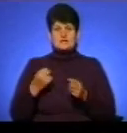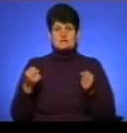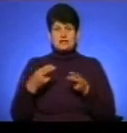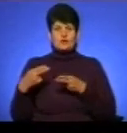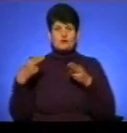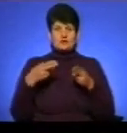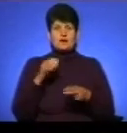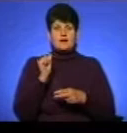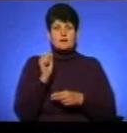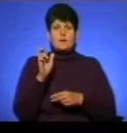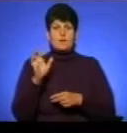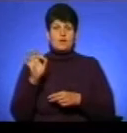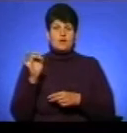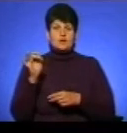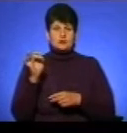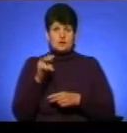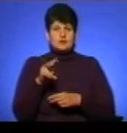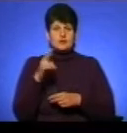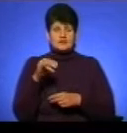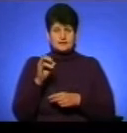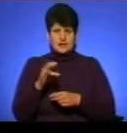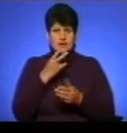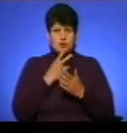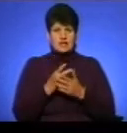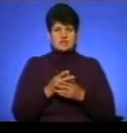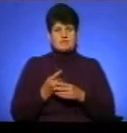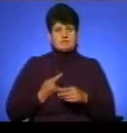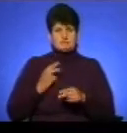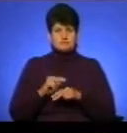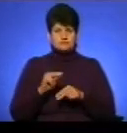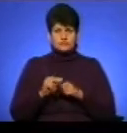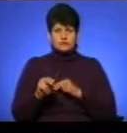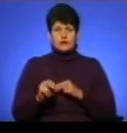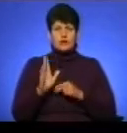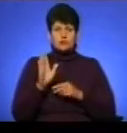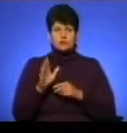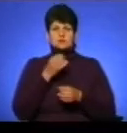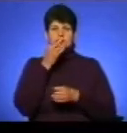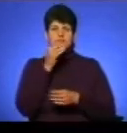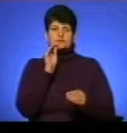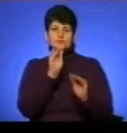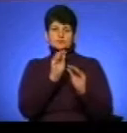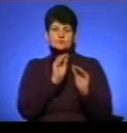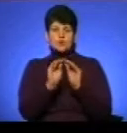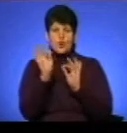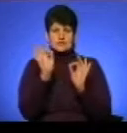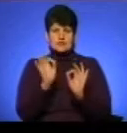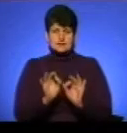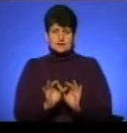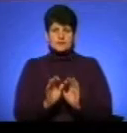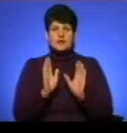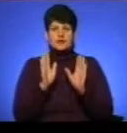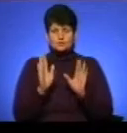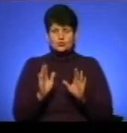зі Львова Анна Болдіна, яка буде показувати майстер-клас. У нас буде майстер-клас по флористиці, дуже цікавий, усінній. В нас